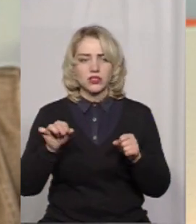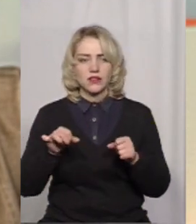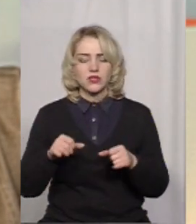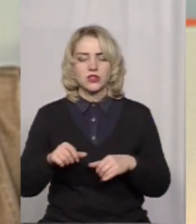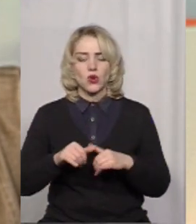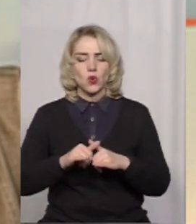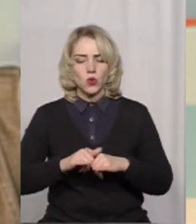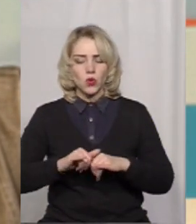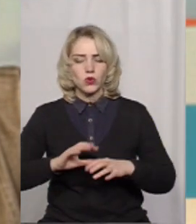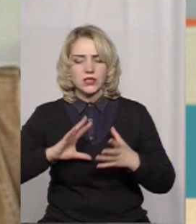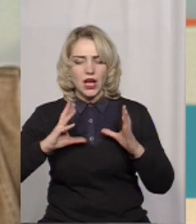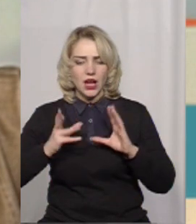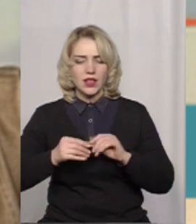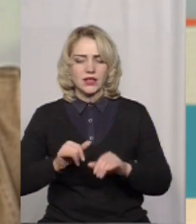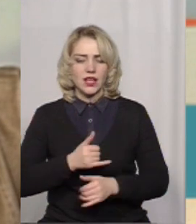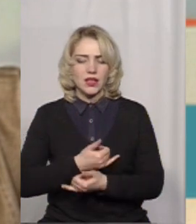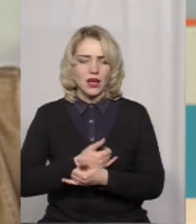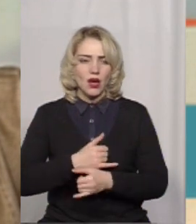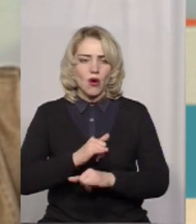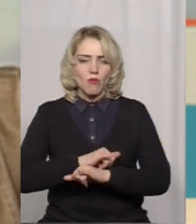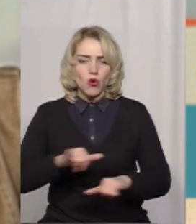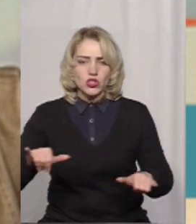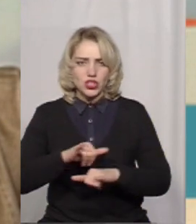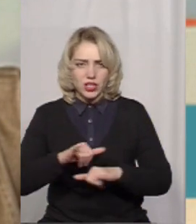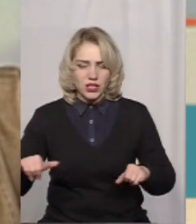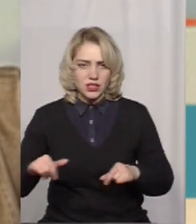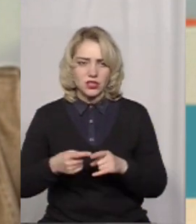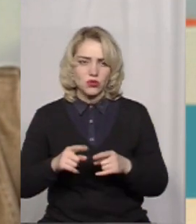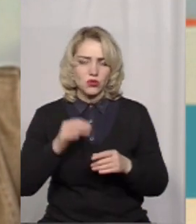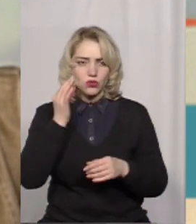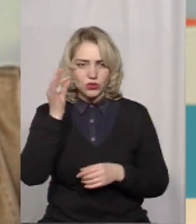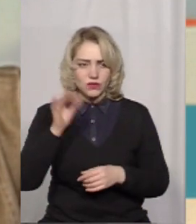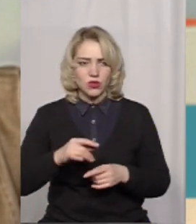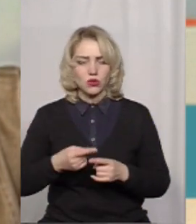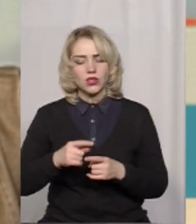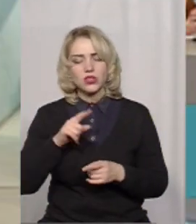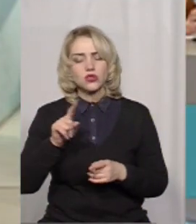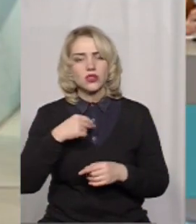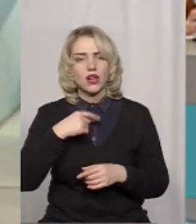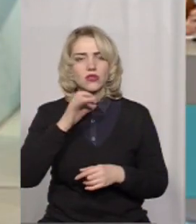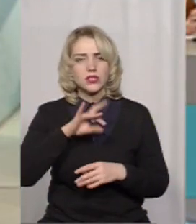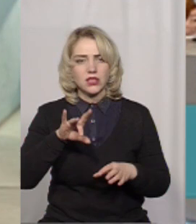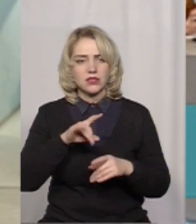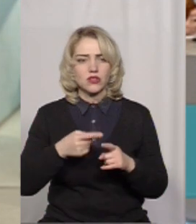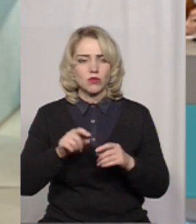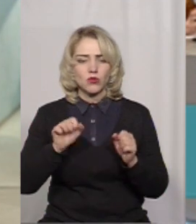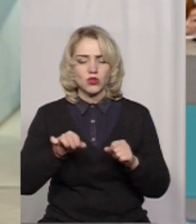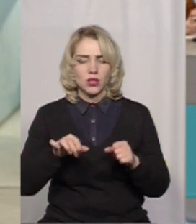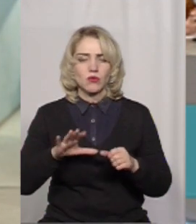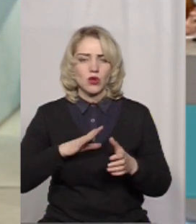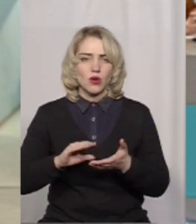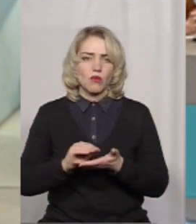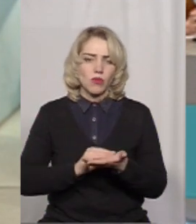узагальнення та поширення практичного досвіду до п'яти балів. Тобто, те, що я казав, що хочемо, щоб в даній проєкті була можливість реплікувати і